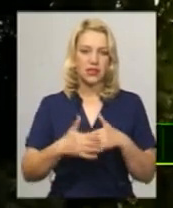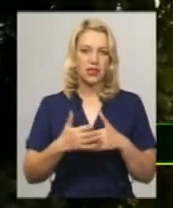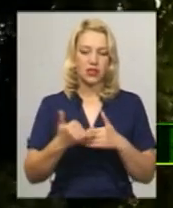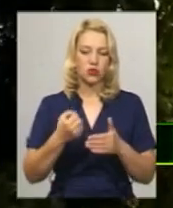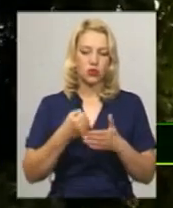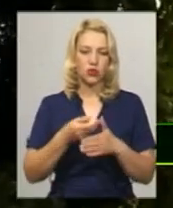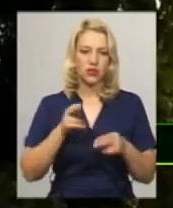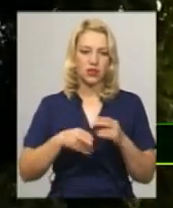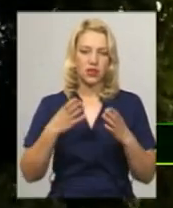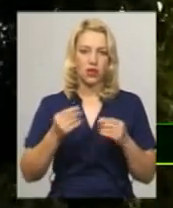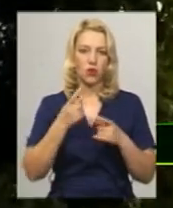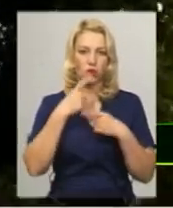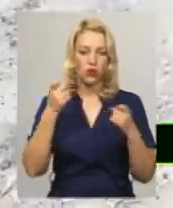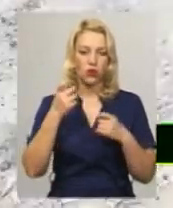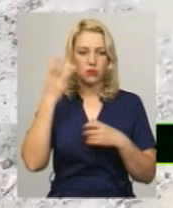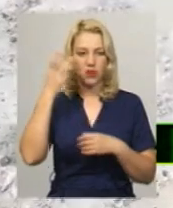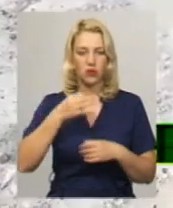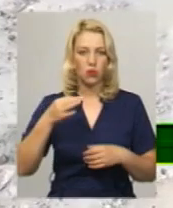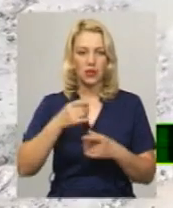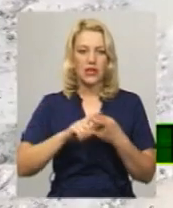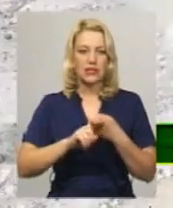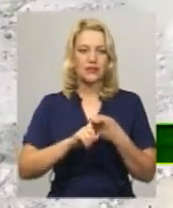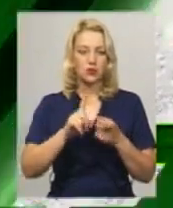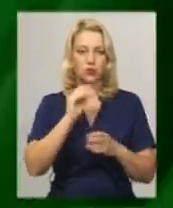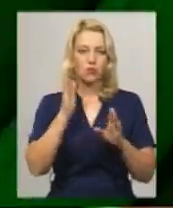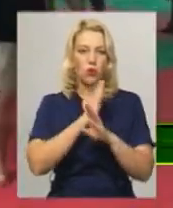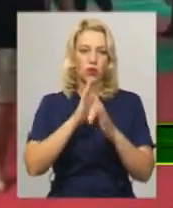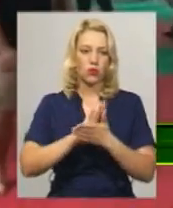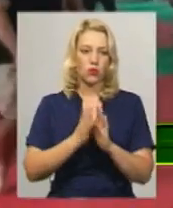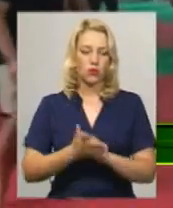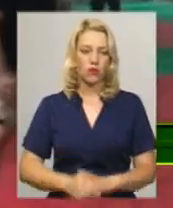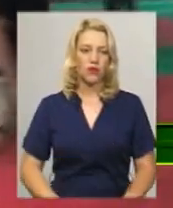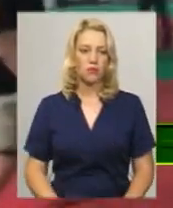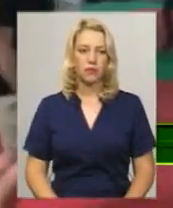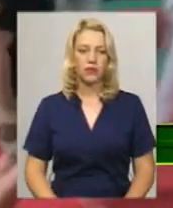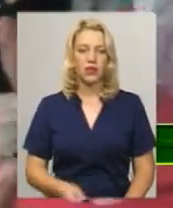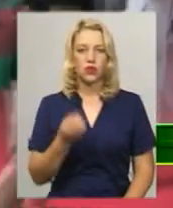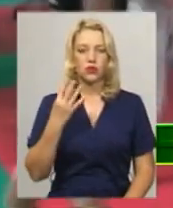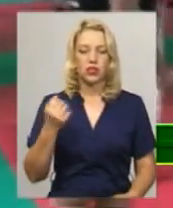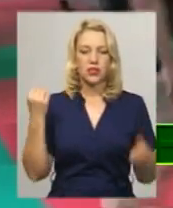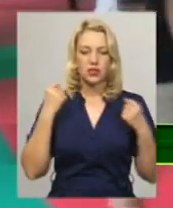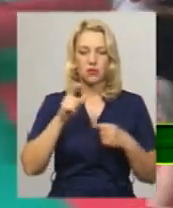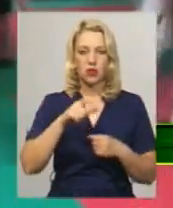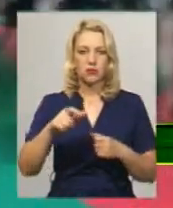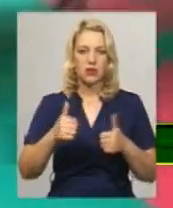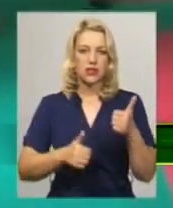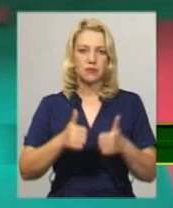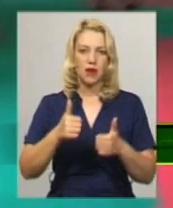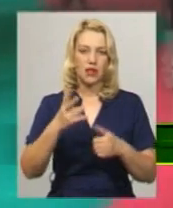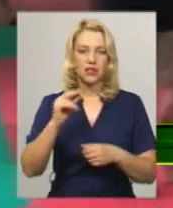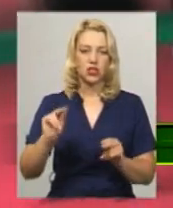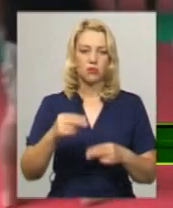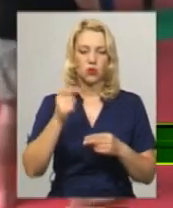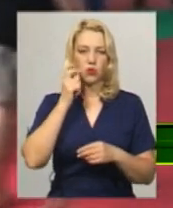до кінця дня оголошено Хмельницькій області у зв'язку з погодними умовами. 14 спортсменів Хмельниччини змагалися на чемпіонаті